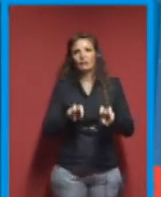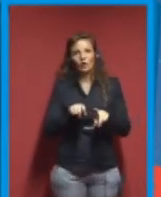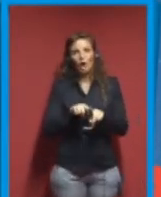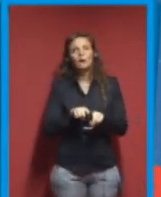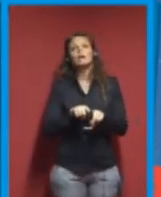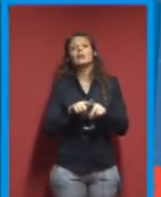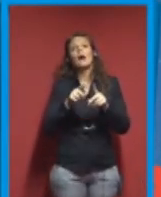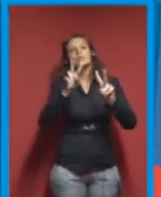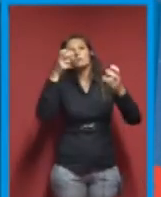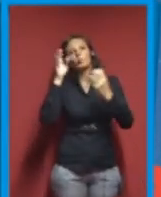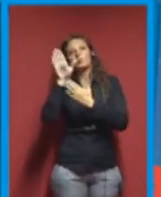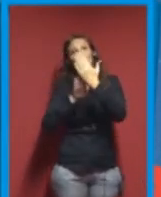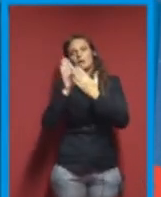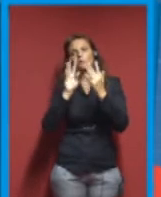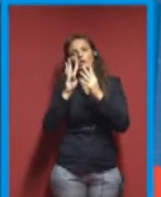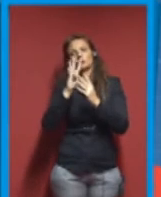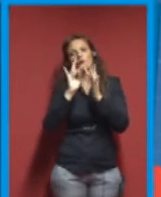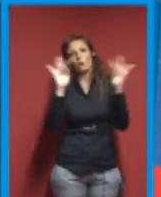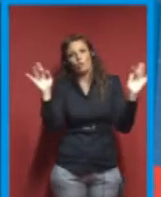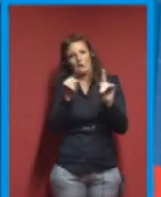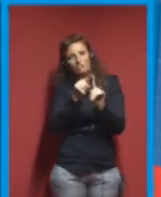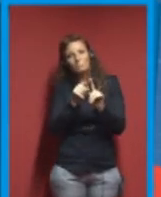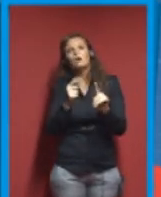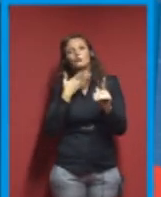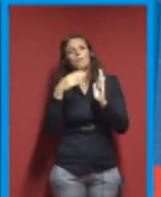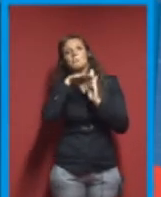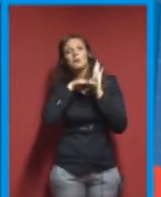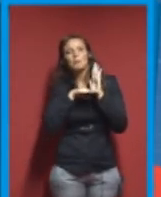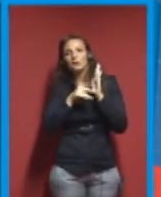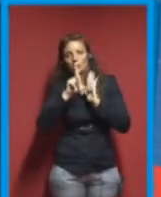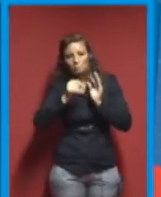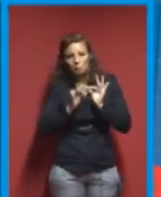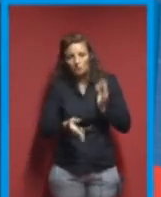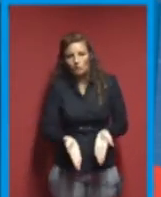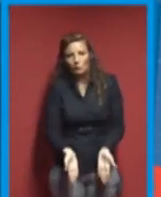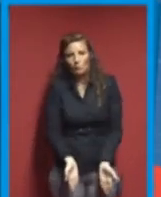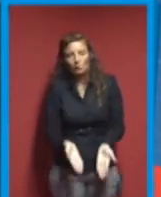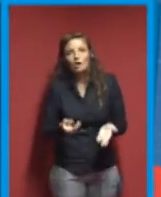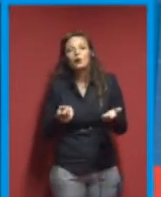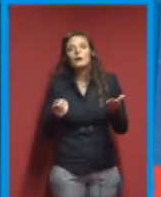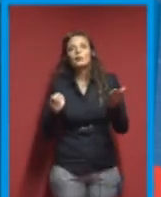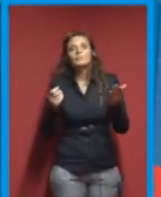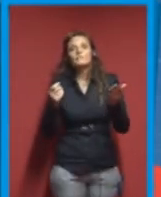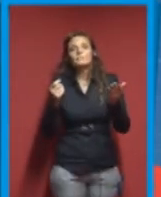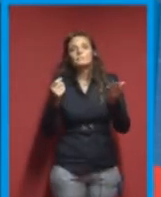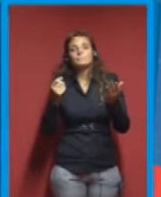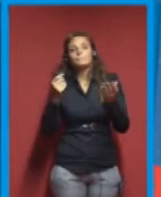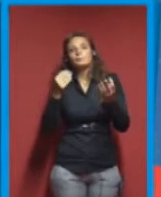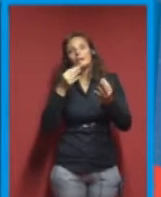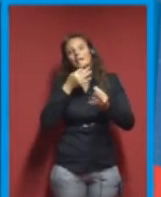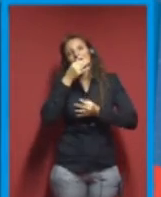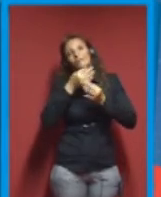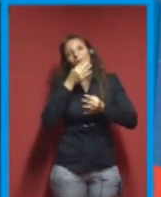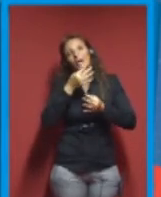'interfaccia web, programmazione in tempo reale. Cioè è